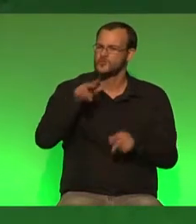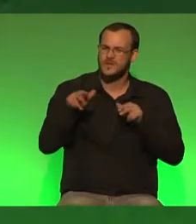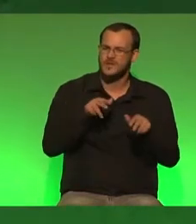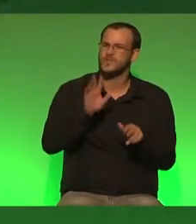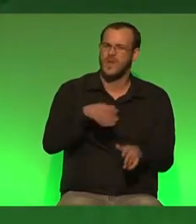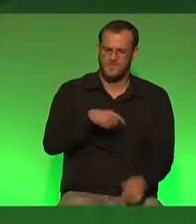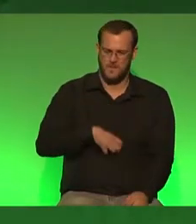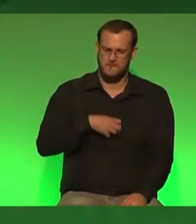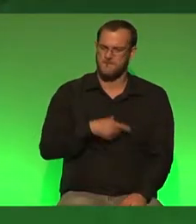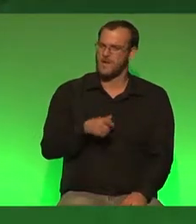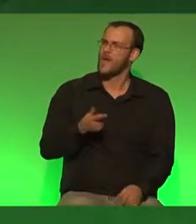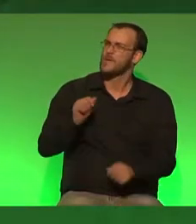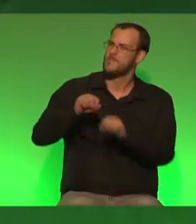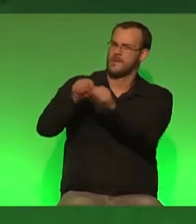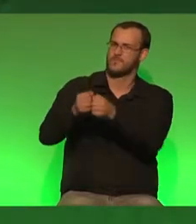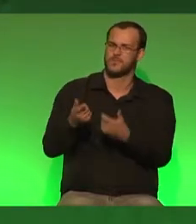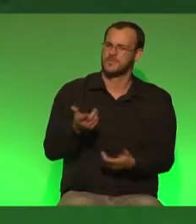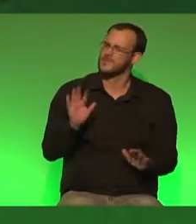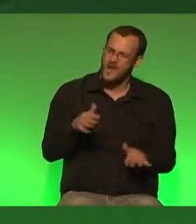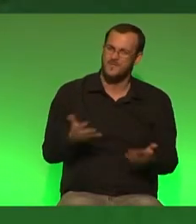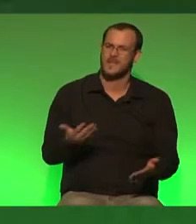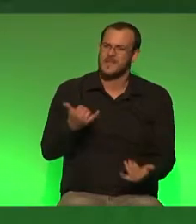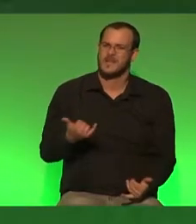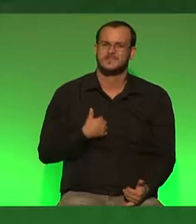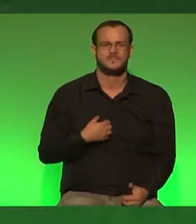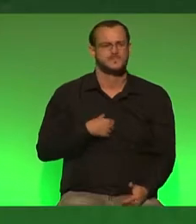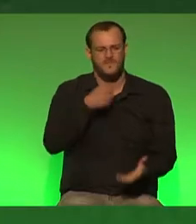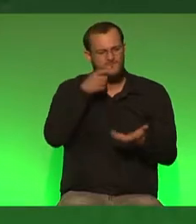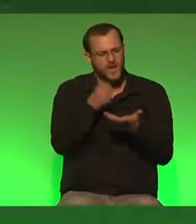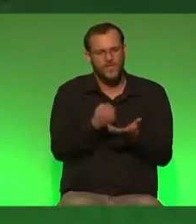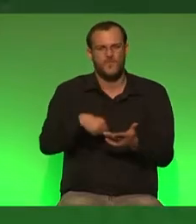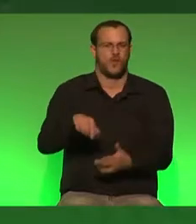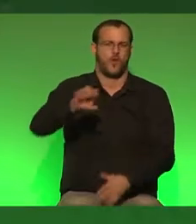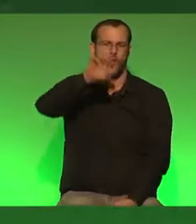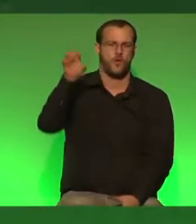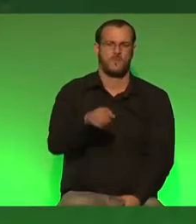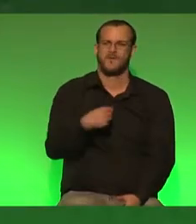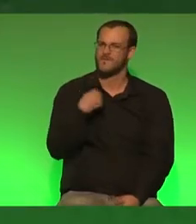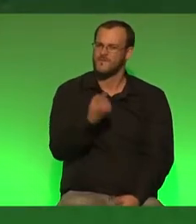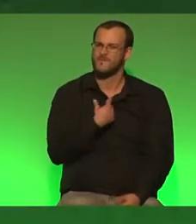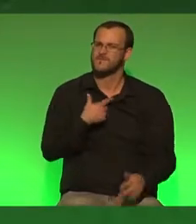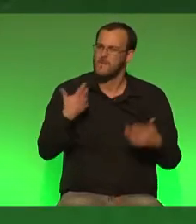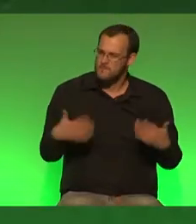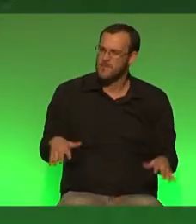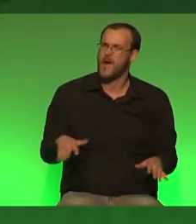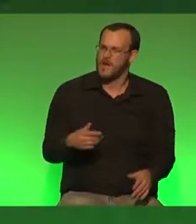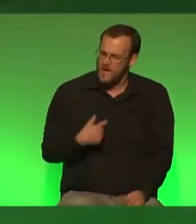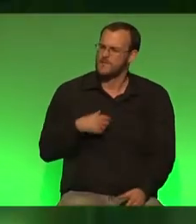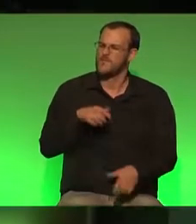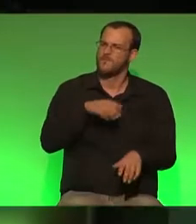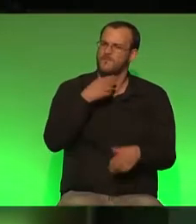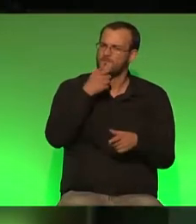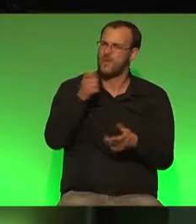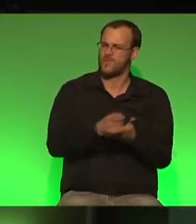aus Bayern zu Fall gebracht werden. Wir brauchen jetzt europäische Verantwortung. Wir sind bereit, diese Verantwortung zu übernehmen.